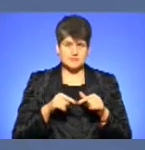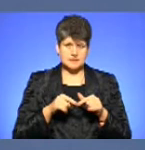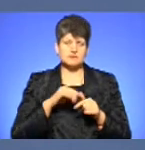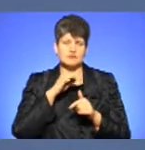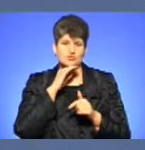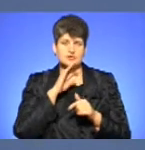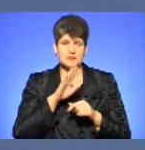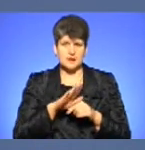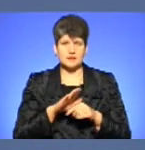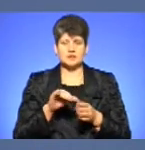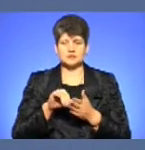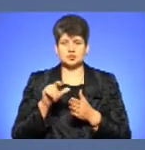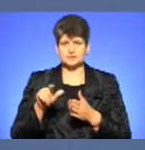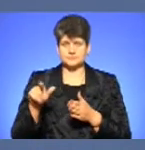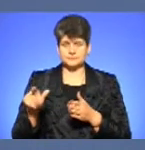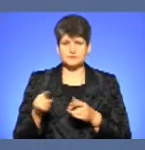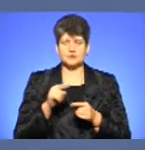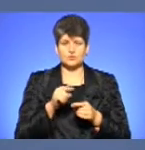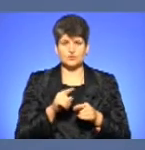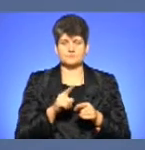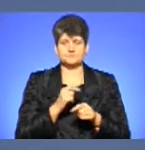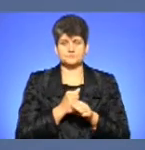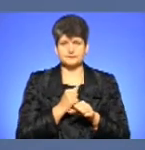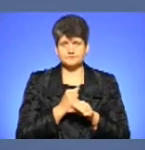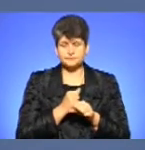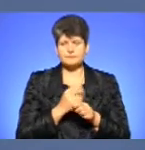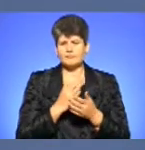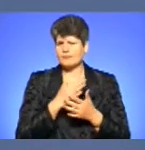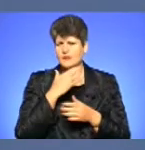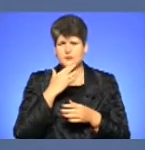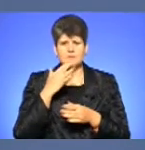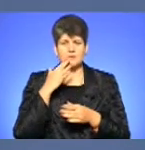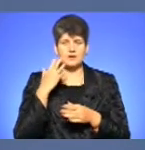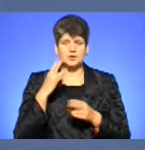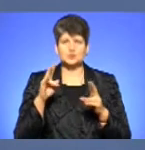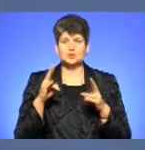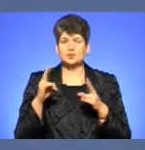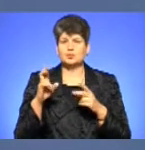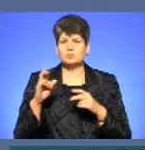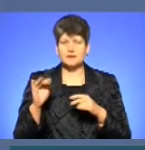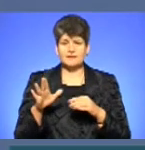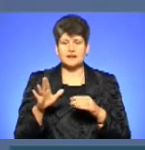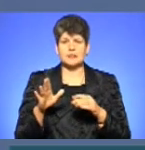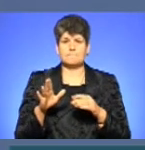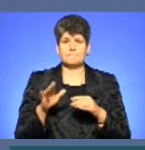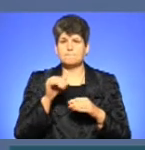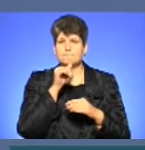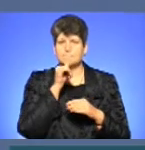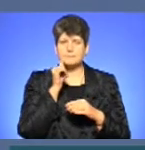достатньо членства для того, щоб його приводити в дію, тому що є дуже багато клубів, які просто підпільно там,